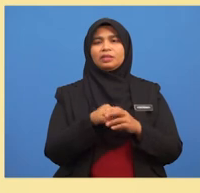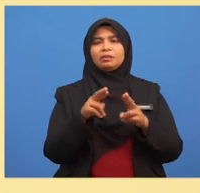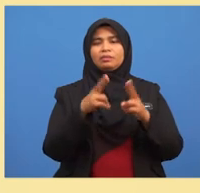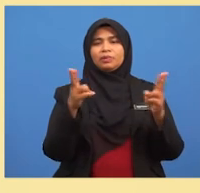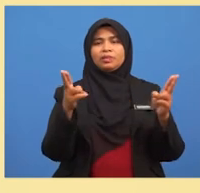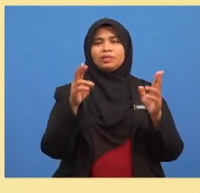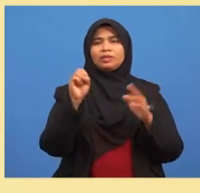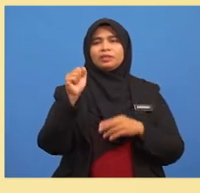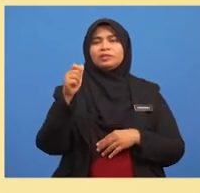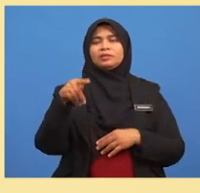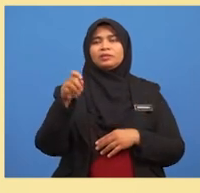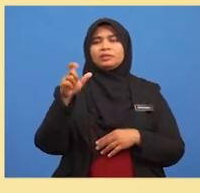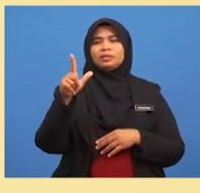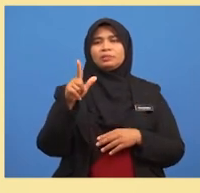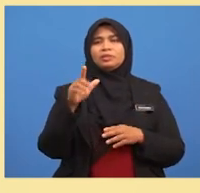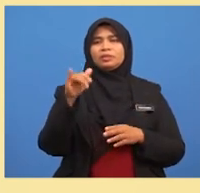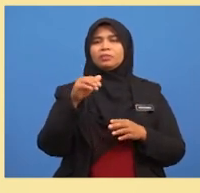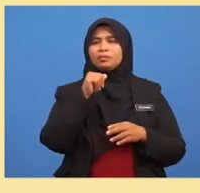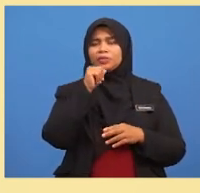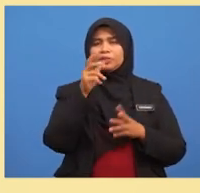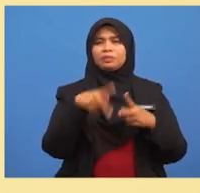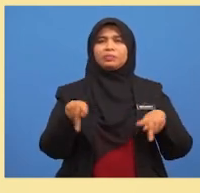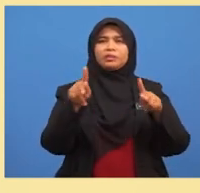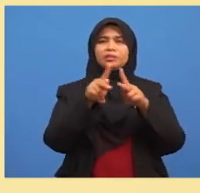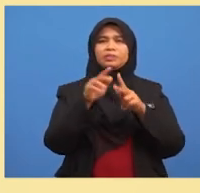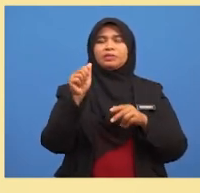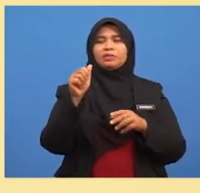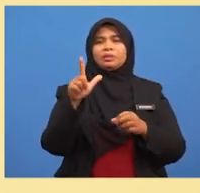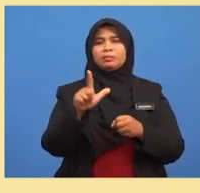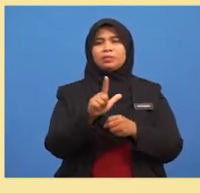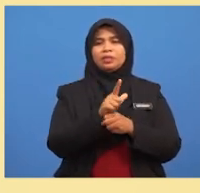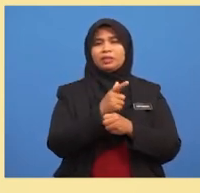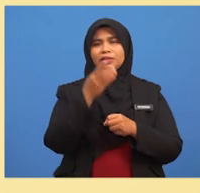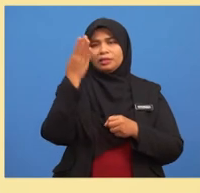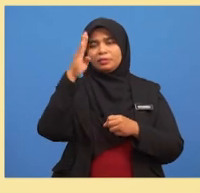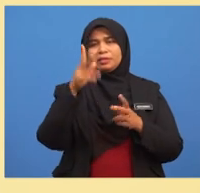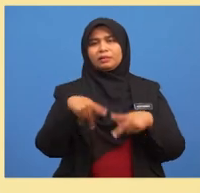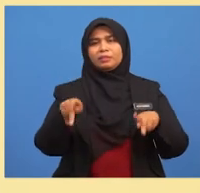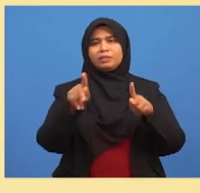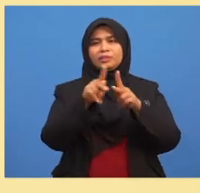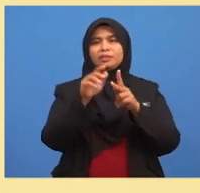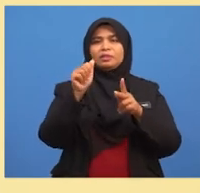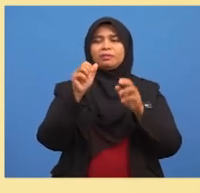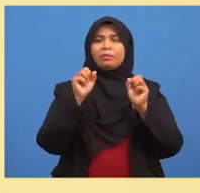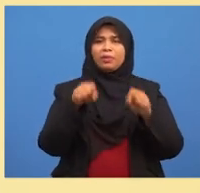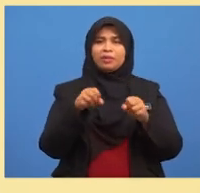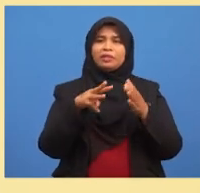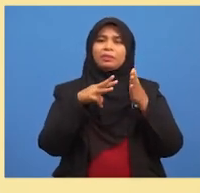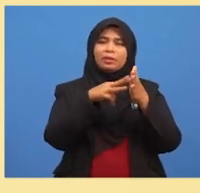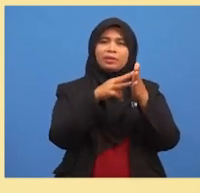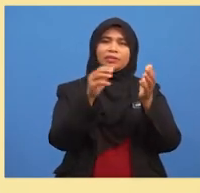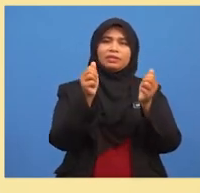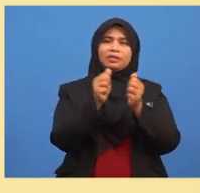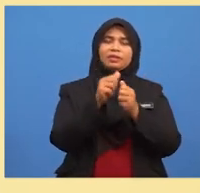S yang bukan peristiwa A Pelengkap bagi peristiwa A boleh diwakilkan